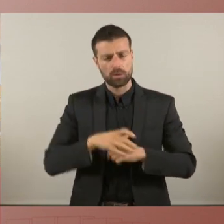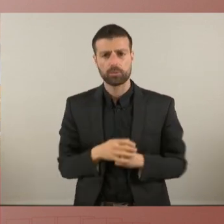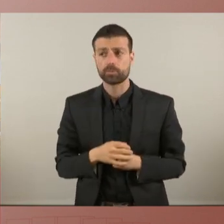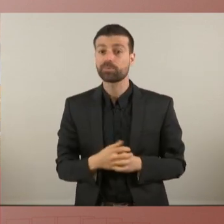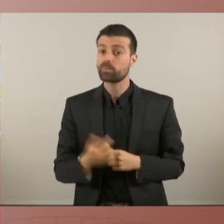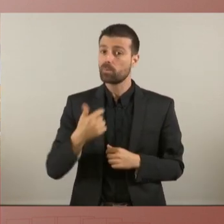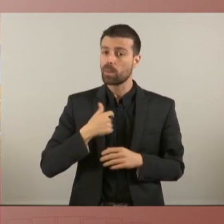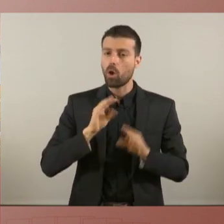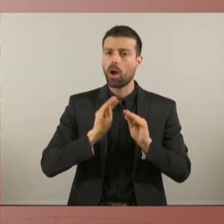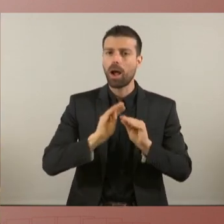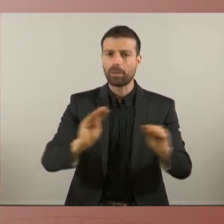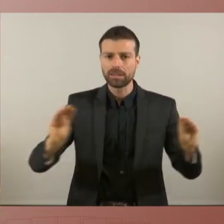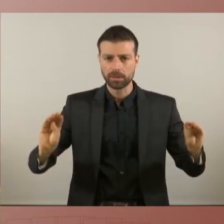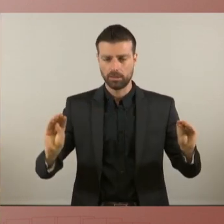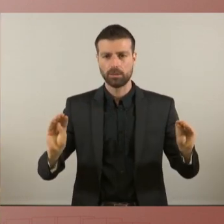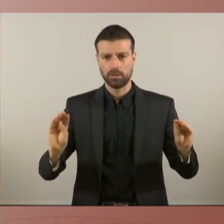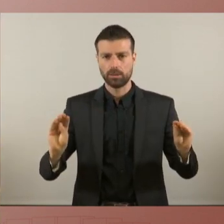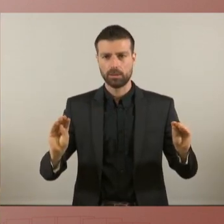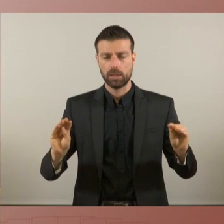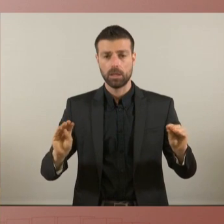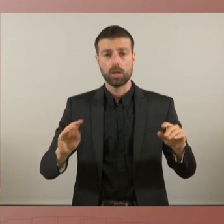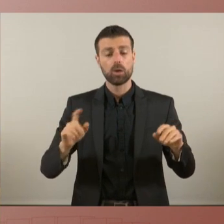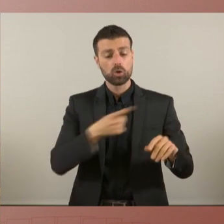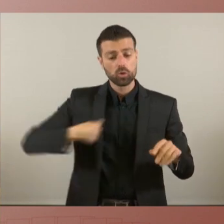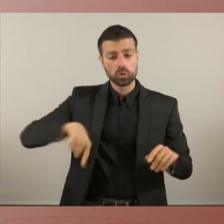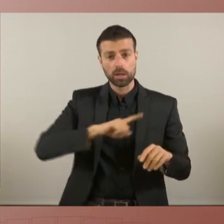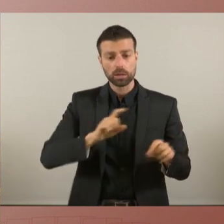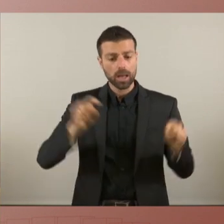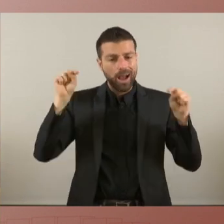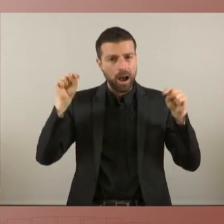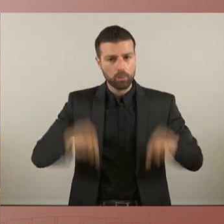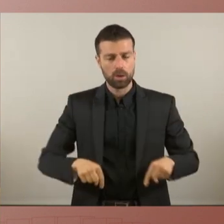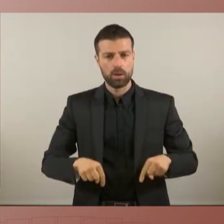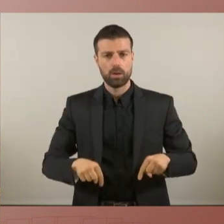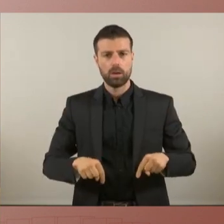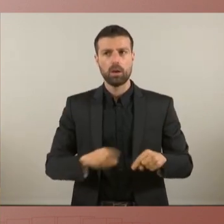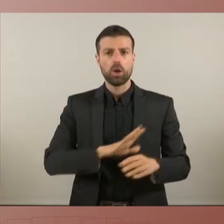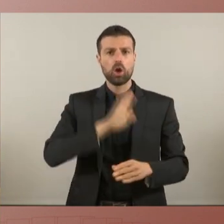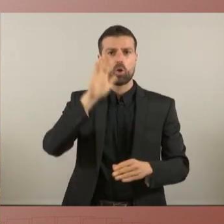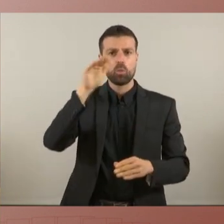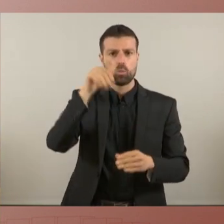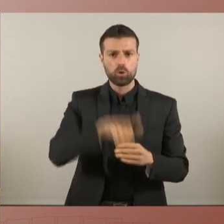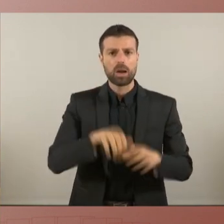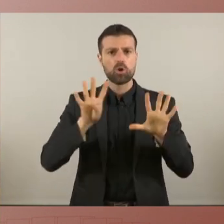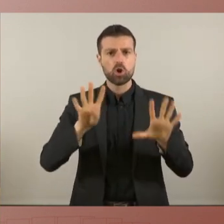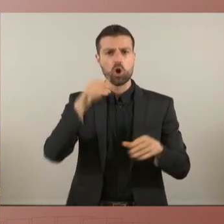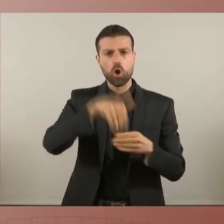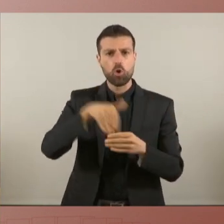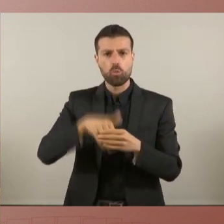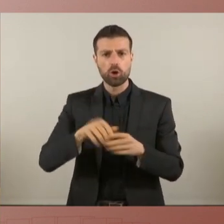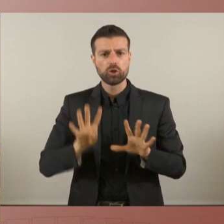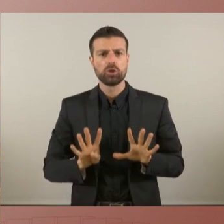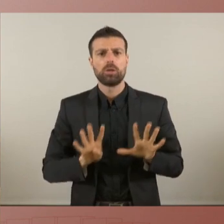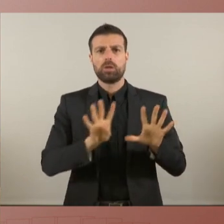per navegants nosaltres avui votarem donarem els nou vots al candidat